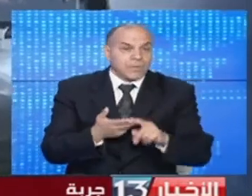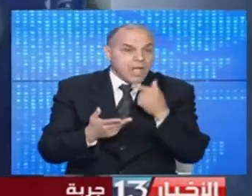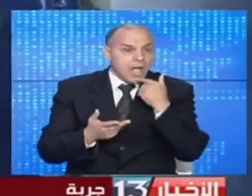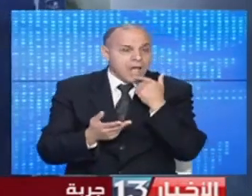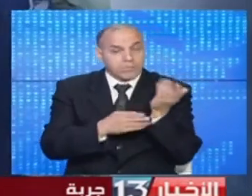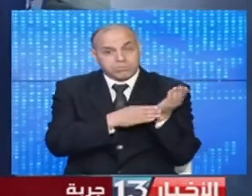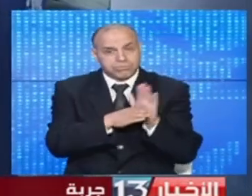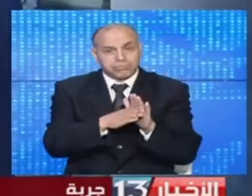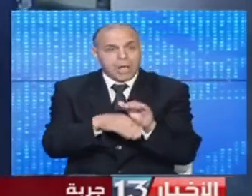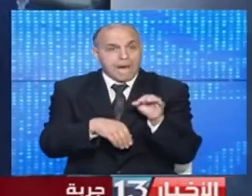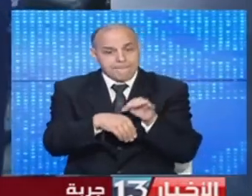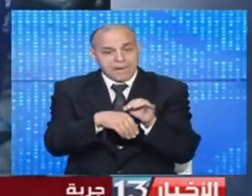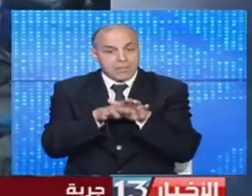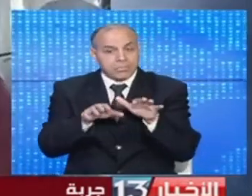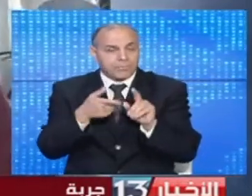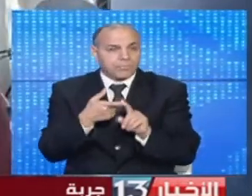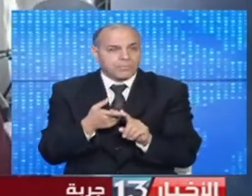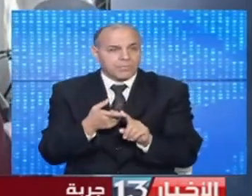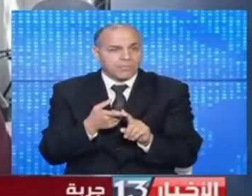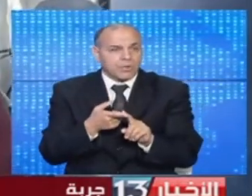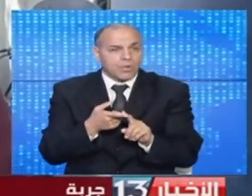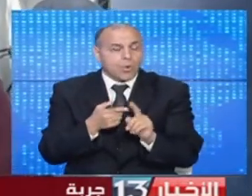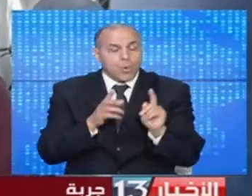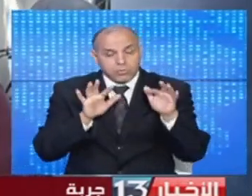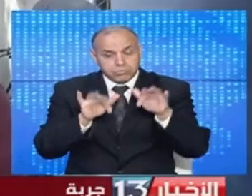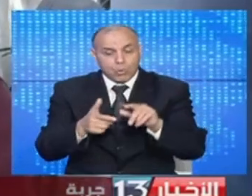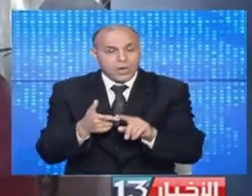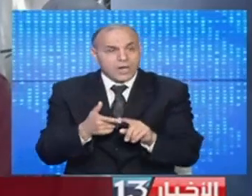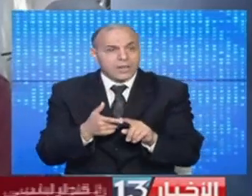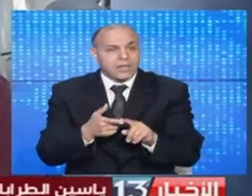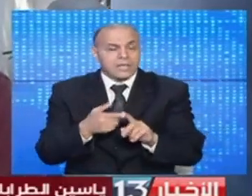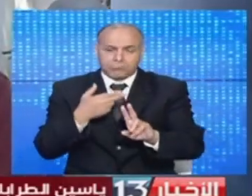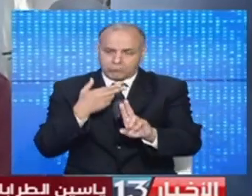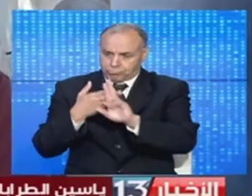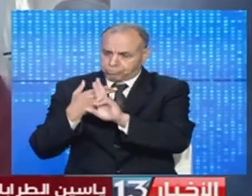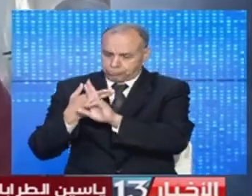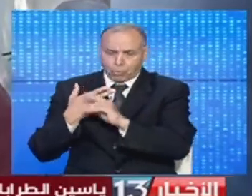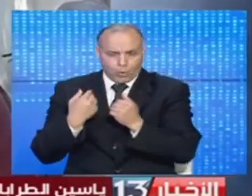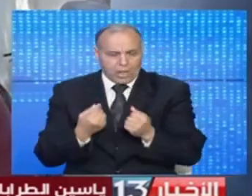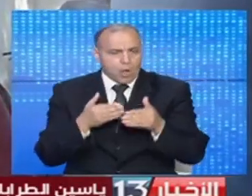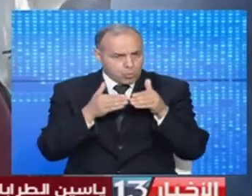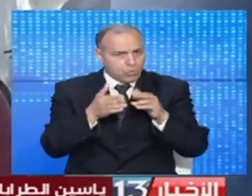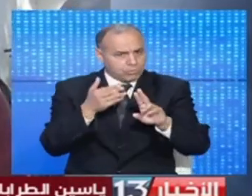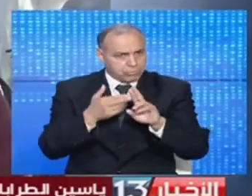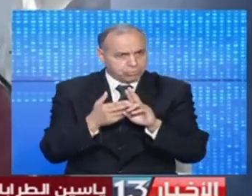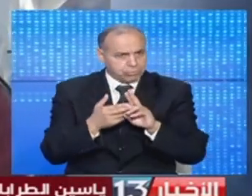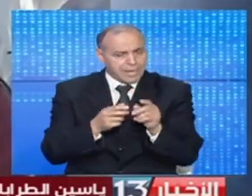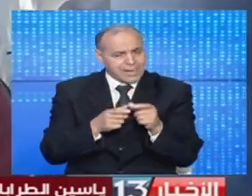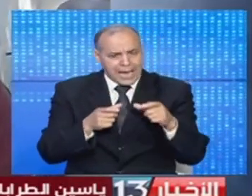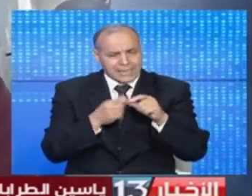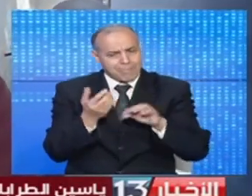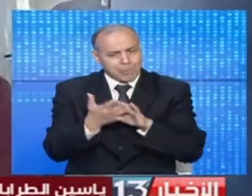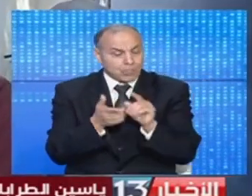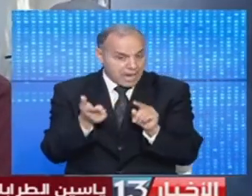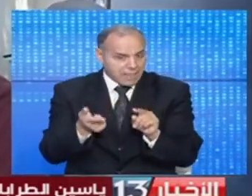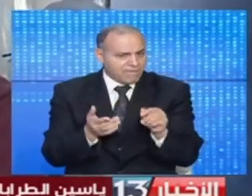للتوقي من هذه الجائحة كل هبط على الميدان استجابوا انضموا الخليط الأزمة